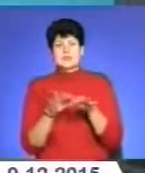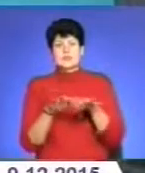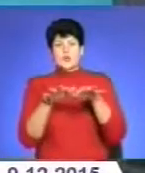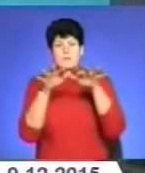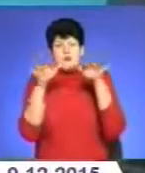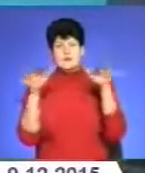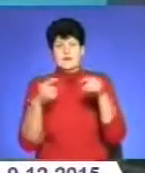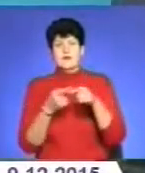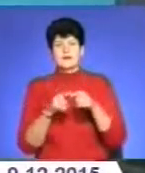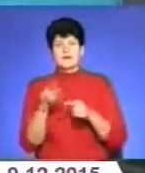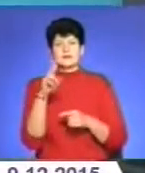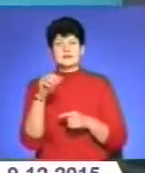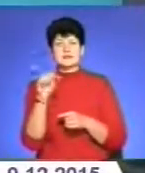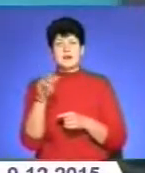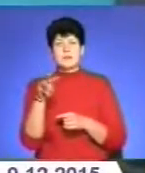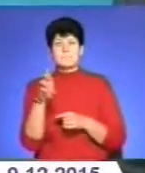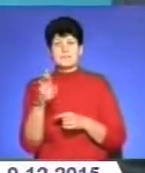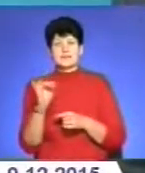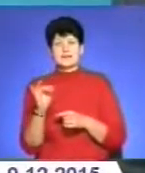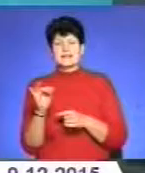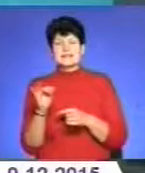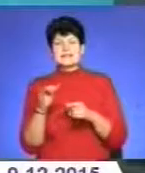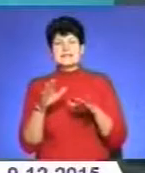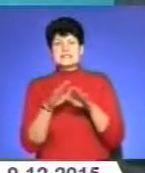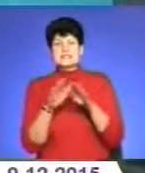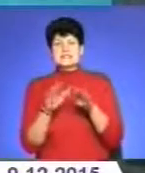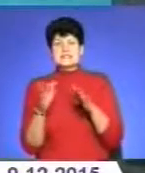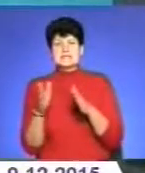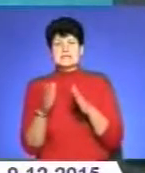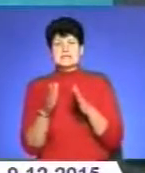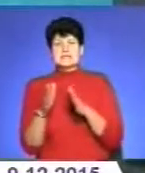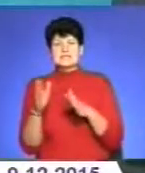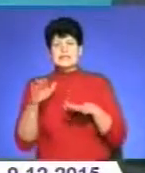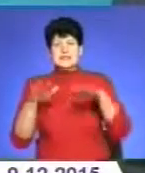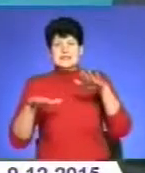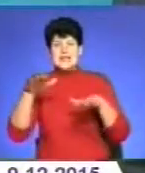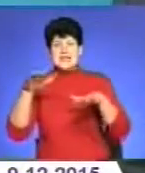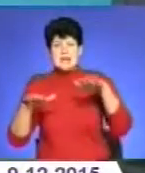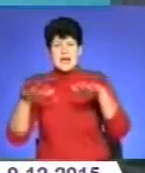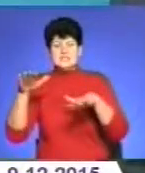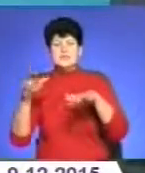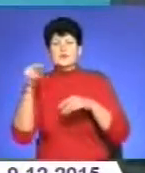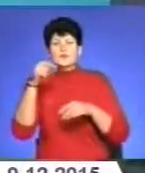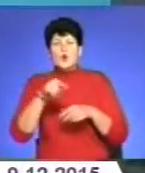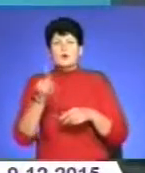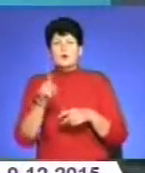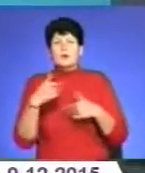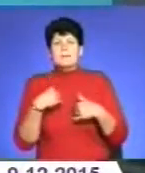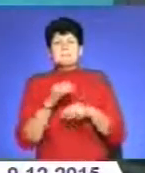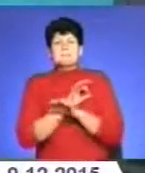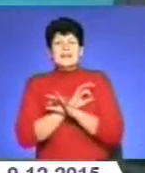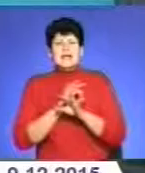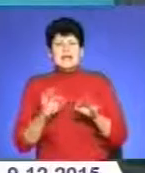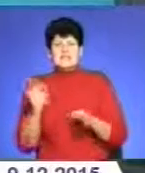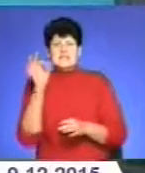дамби, це будуть дренажні системи, це буде то, що ми прекрасно владеємо.